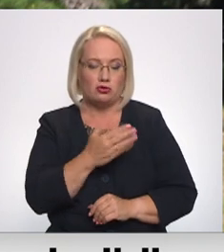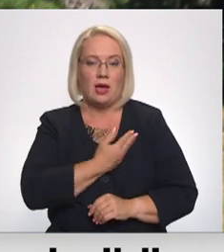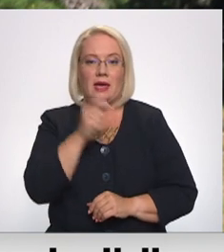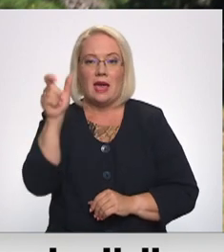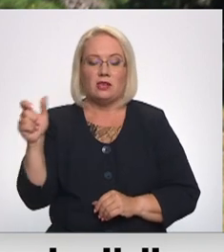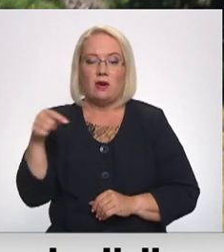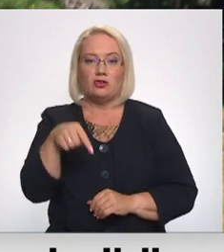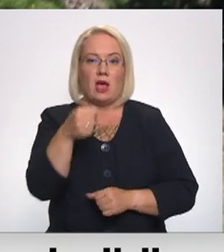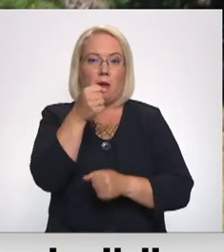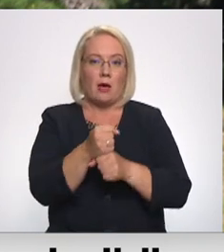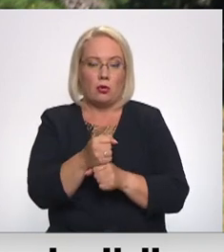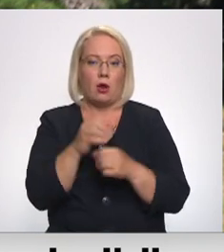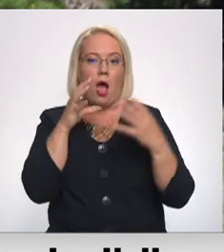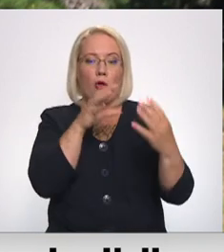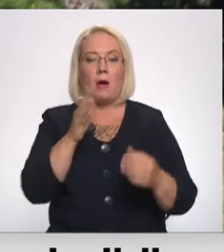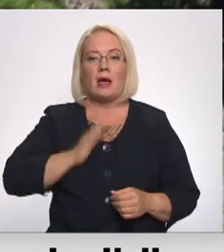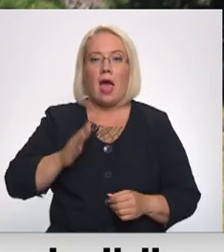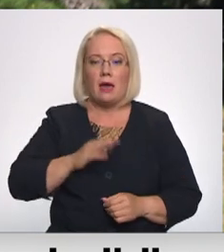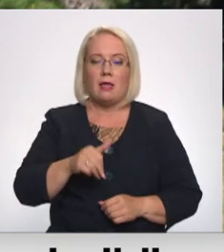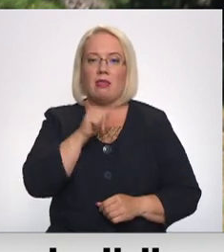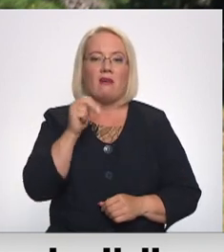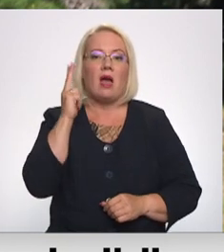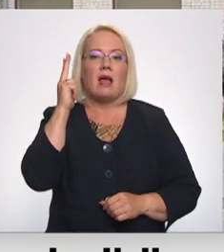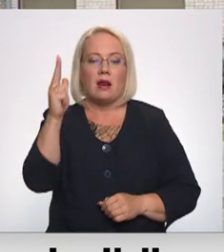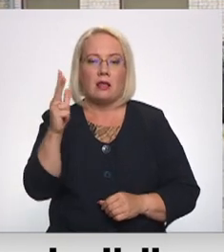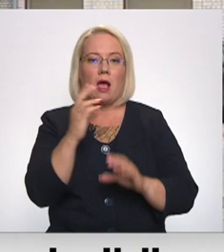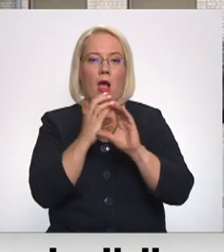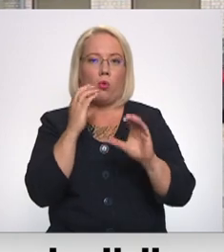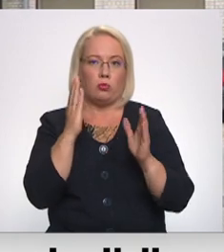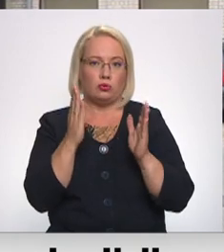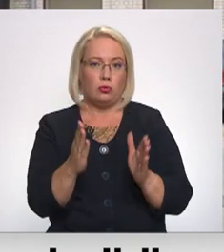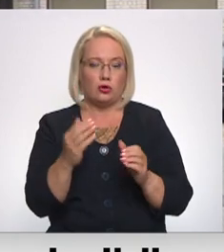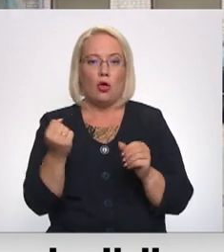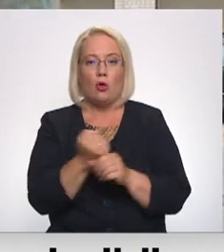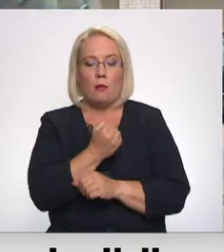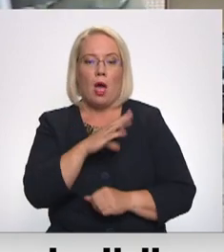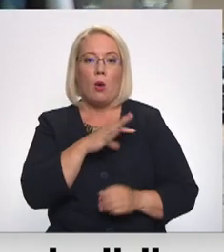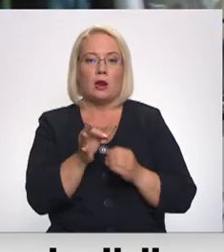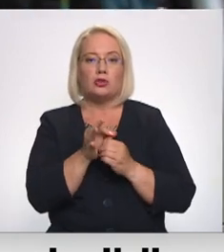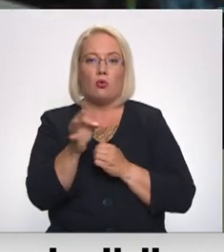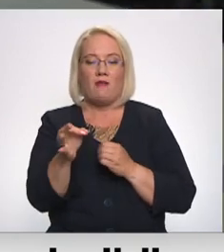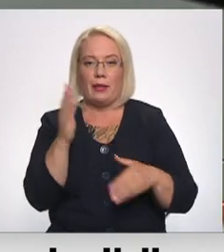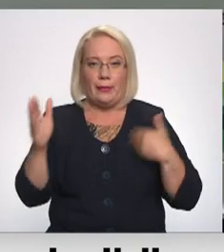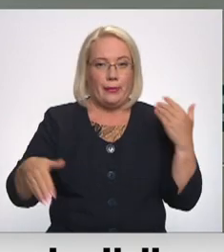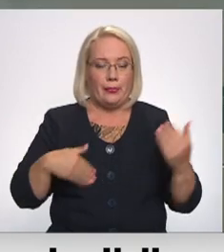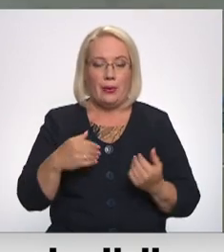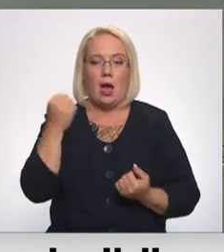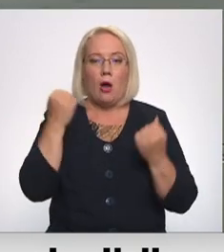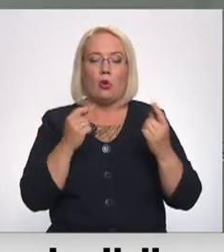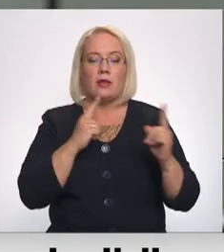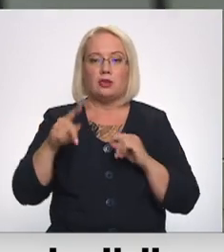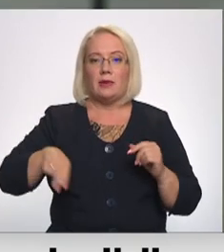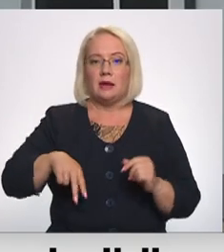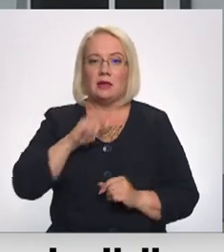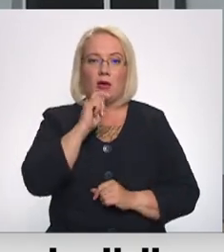šajā pieturā gaidot autobusu nevar būt garantēts, ka tas atnāks. Tomēr pēc ogresa nodata rauksmas celšanas autotransporta direkcija